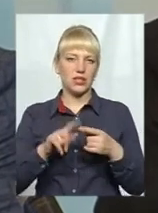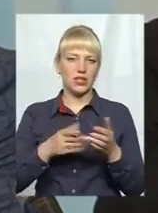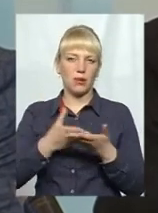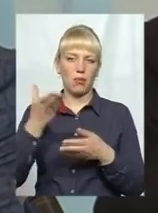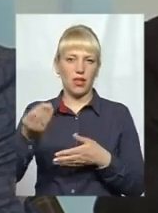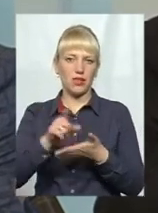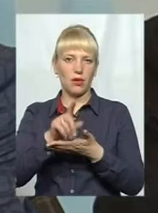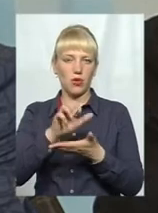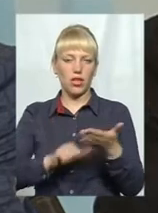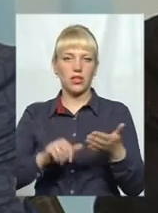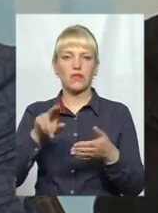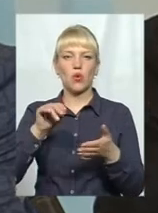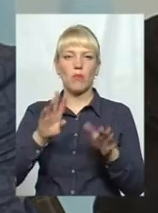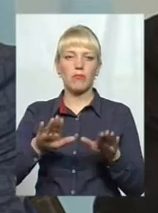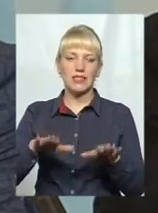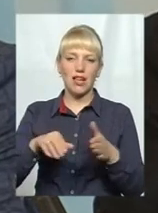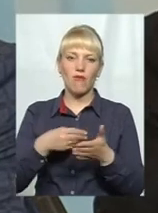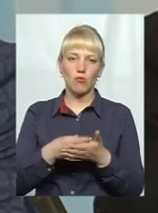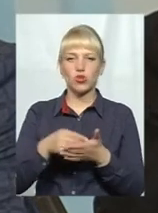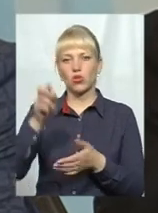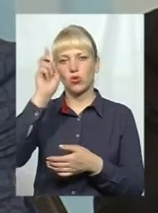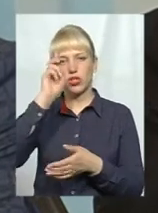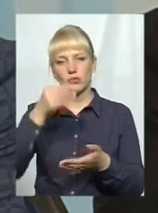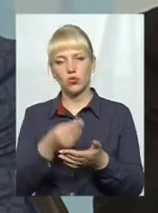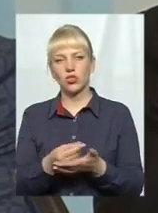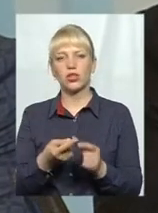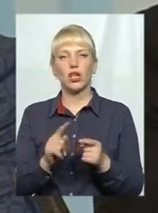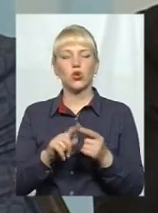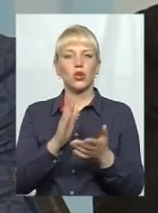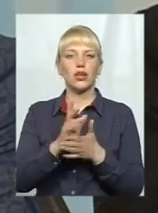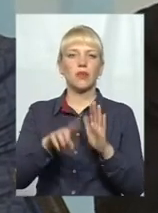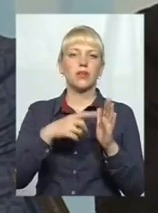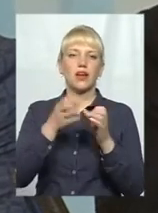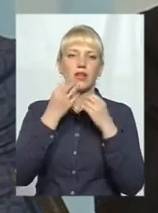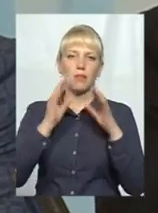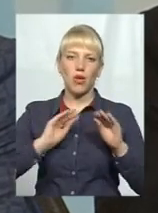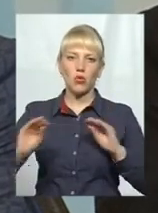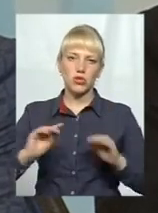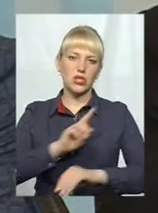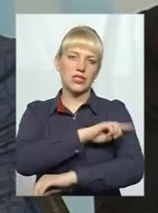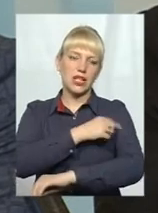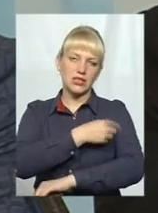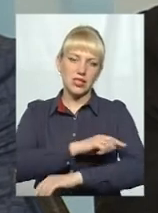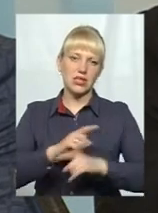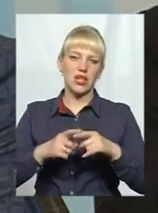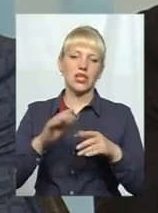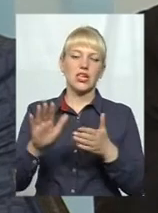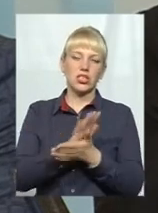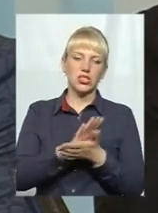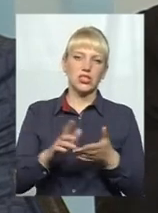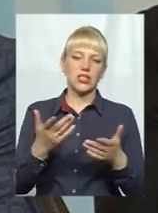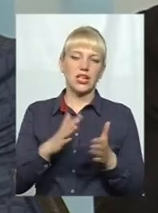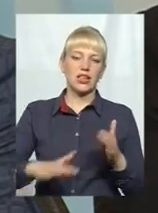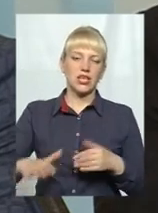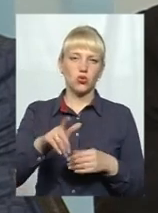податків і до місцевого бюджету, і до державного бюджету, відповідно. Тут стоїть питання і благоустрою, санітарної щістки, яка за ними територія закріпляється, то тут